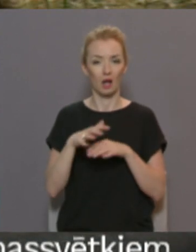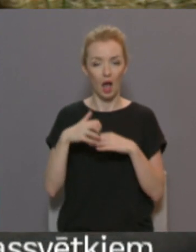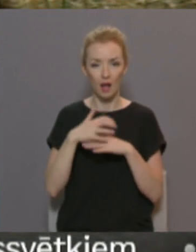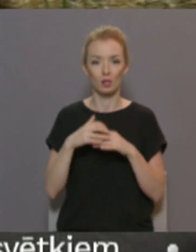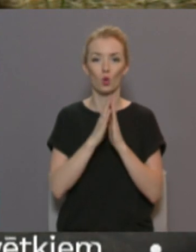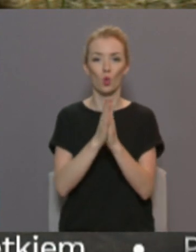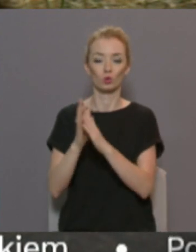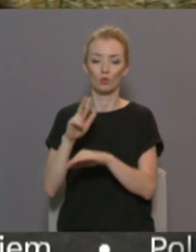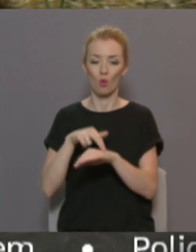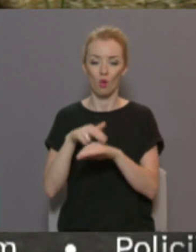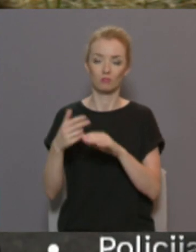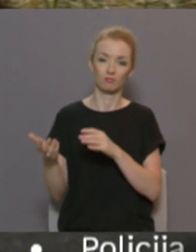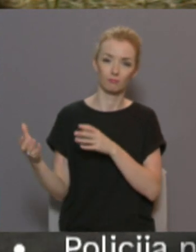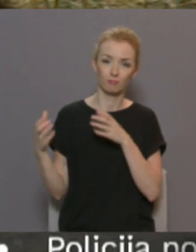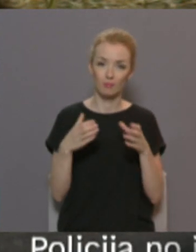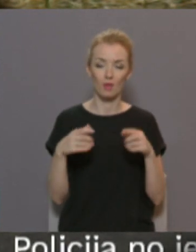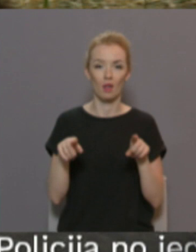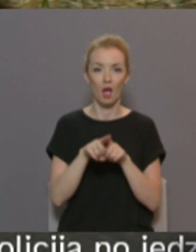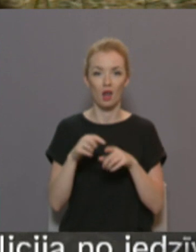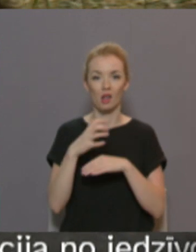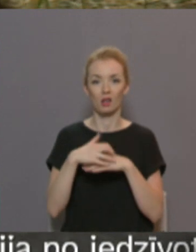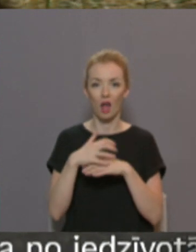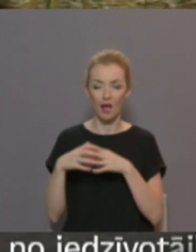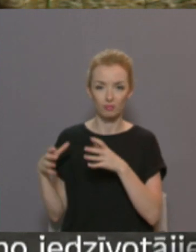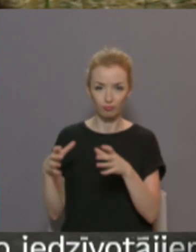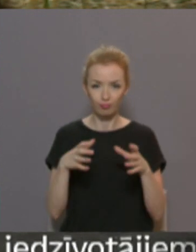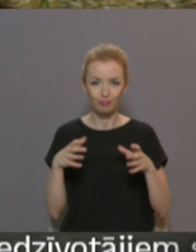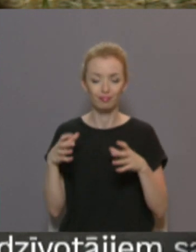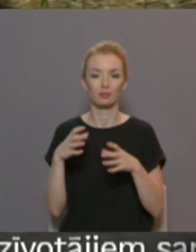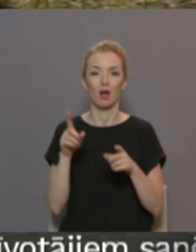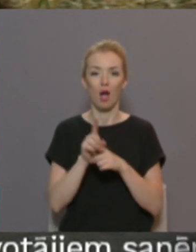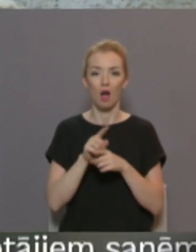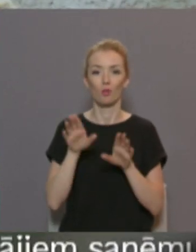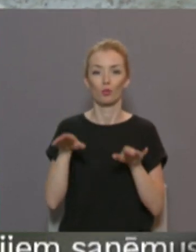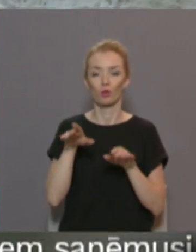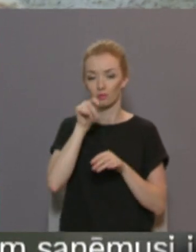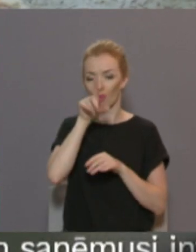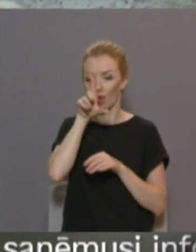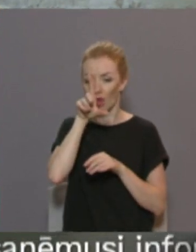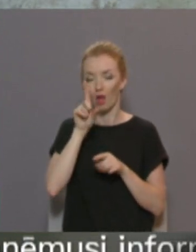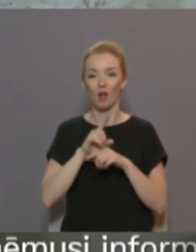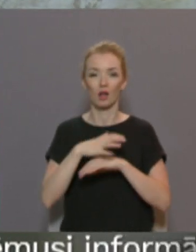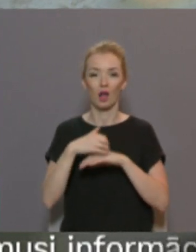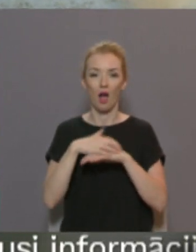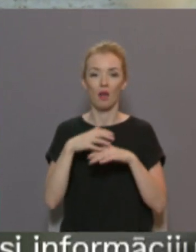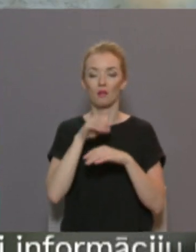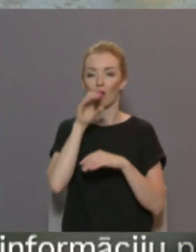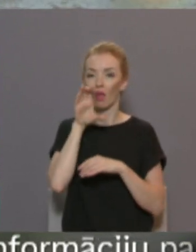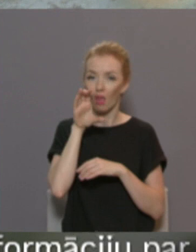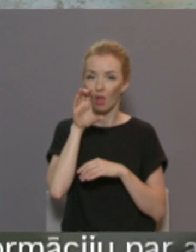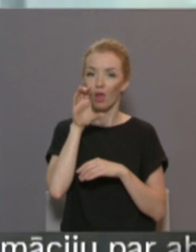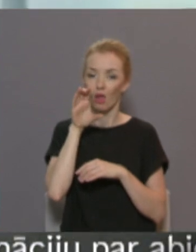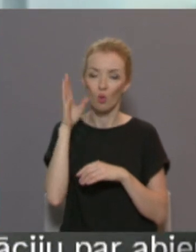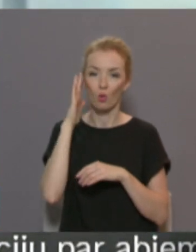iesaistīties. Svanīgi gan no kaķu kolonijām, gan par putniem, kas ar atvērtiem knābiem un kaķiši atvērtām mutēm gulāja, ir